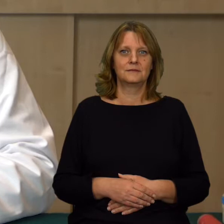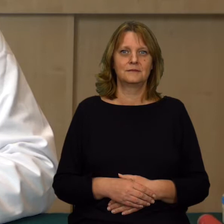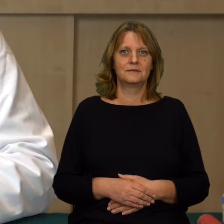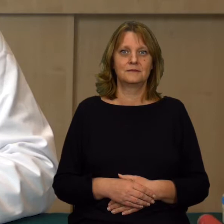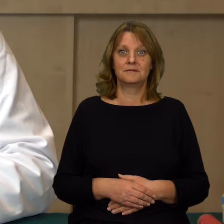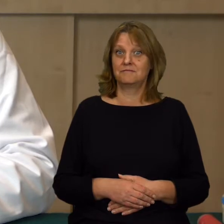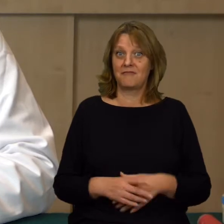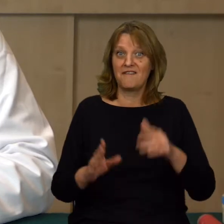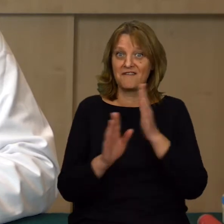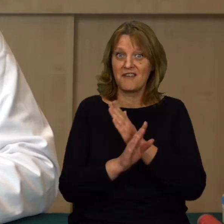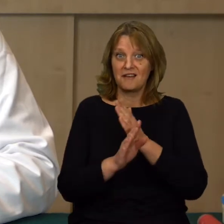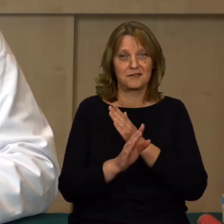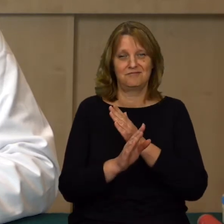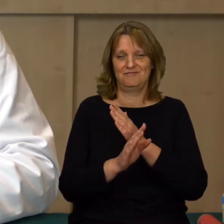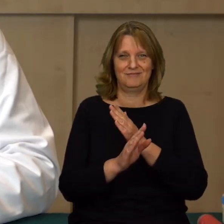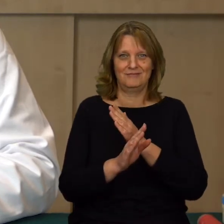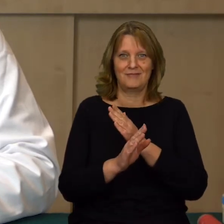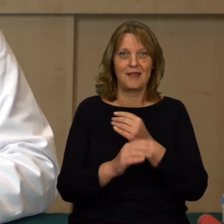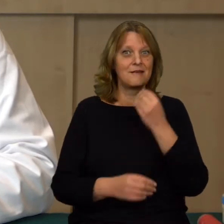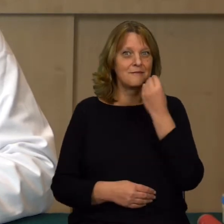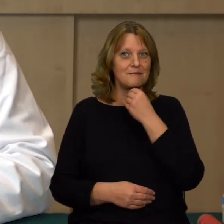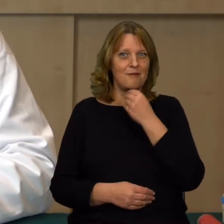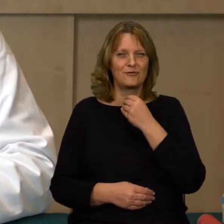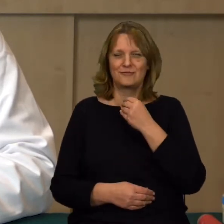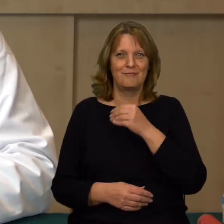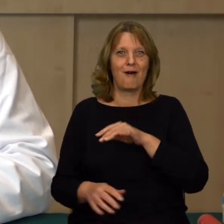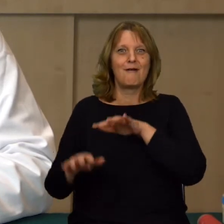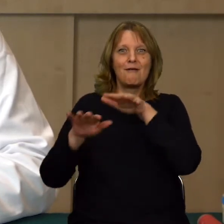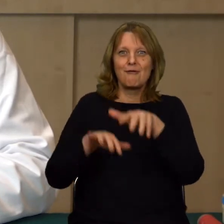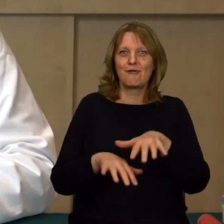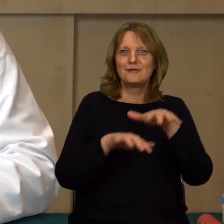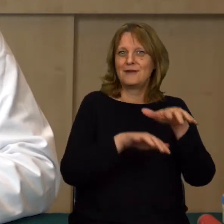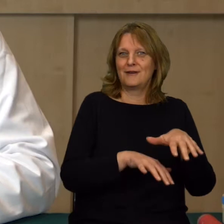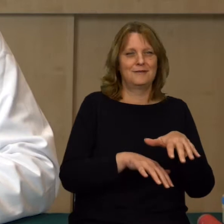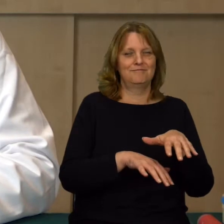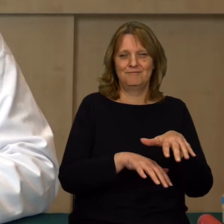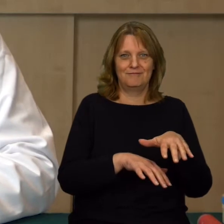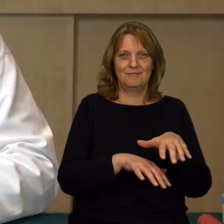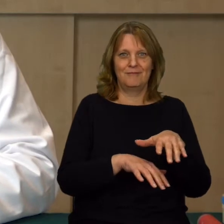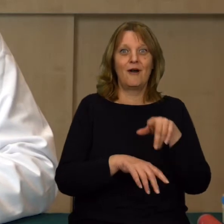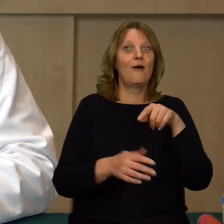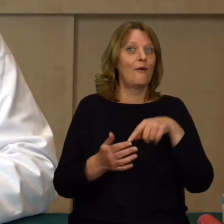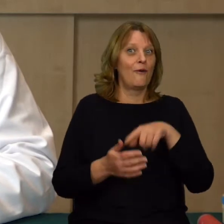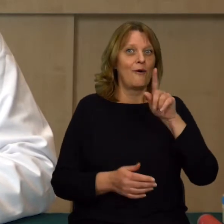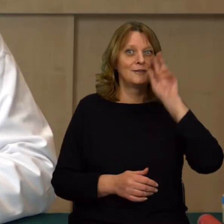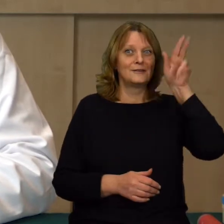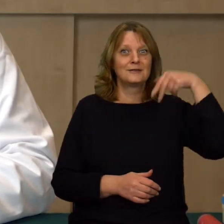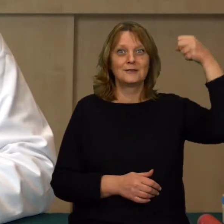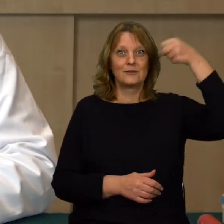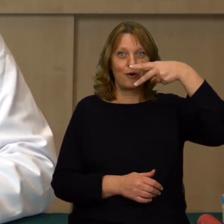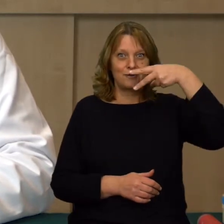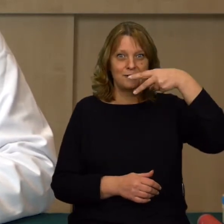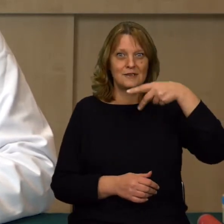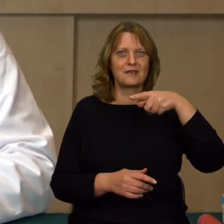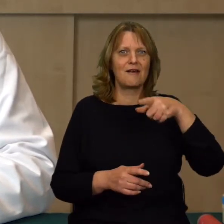Nie będzie to wiatr, nie będą to morza, ani oceany. Będzie to Słońce,